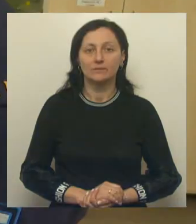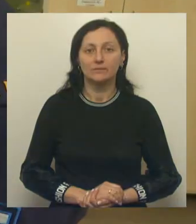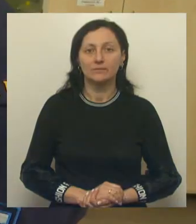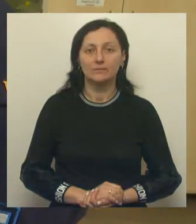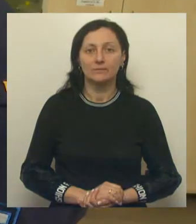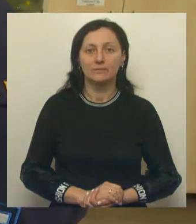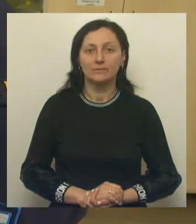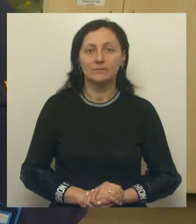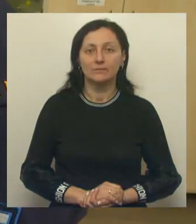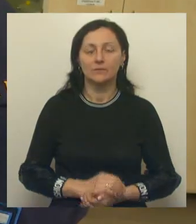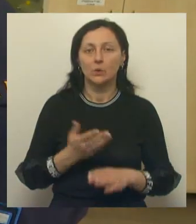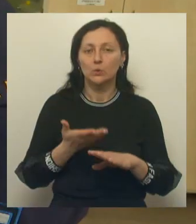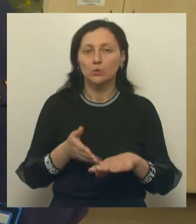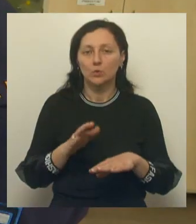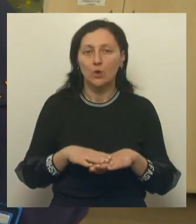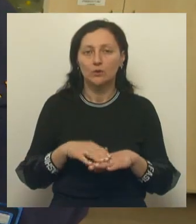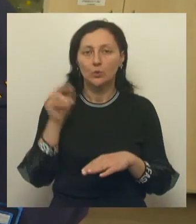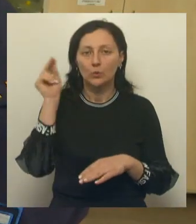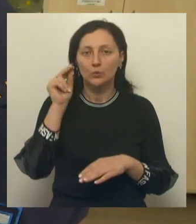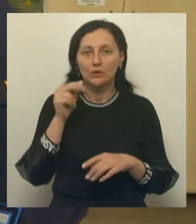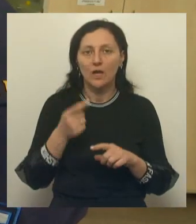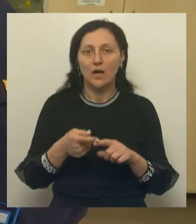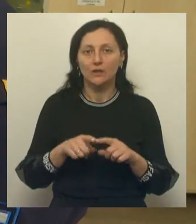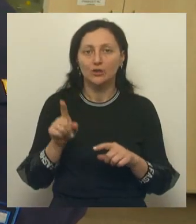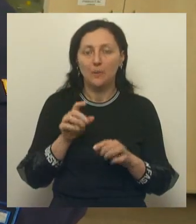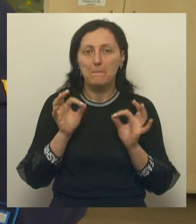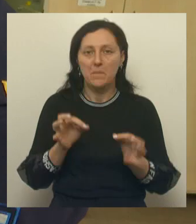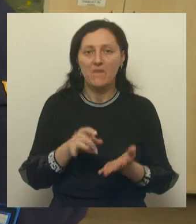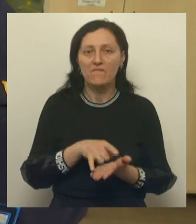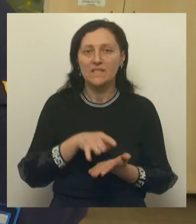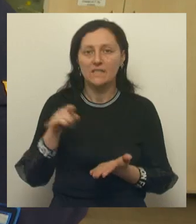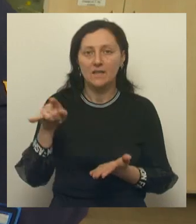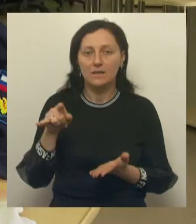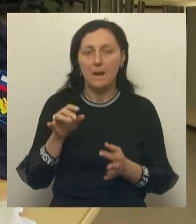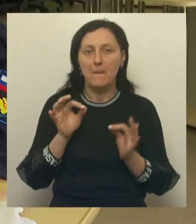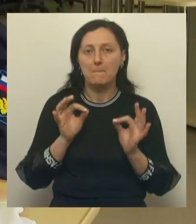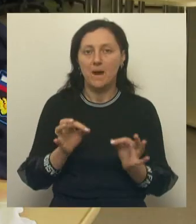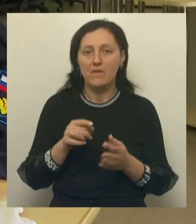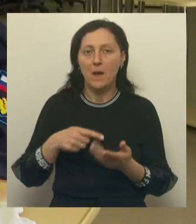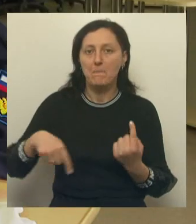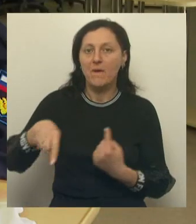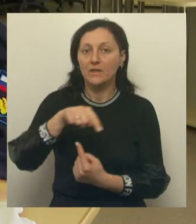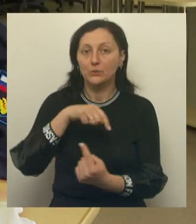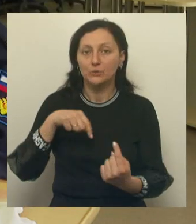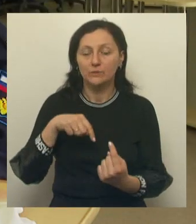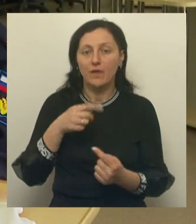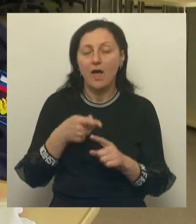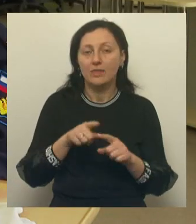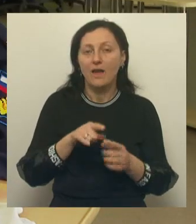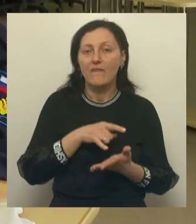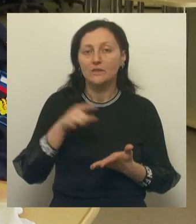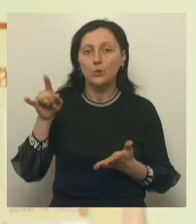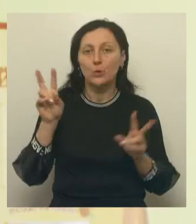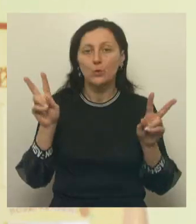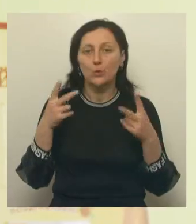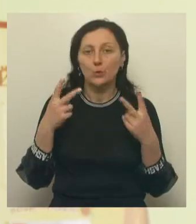Сложность этого упражнения заключается в том, чтобы плавно взлететь, плавно развернуться. Авиационный клуб